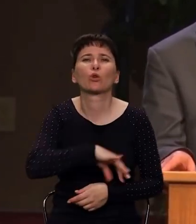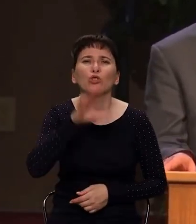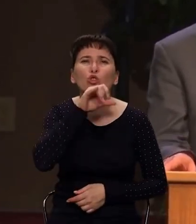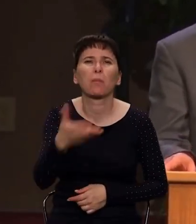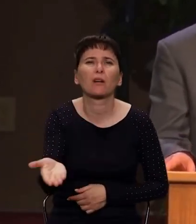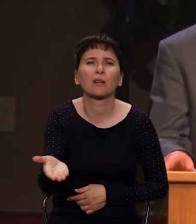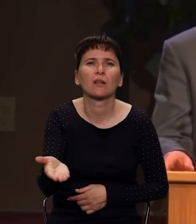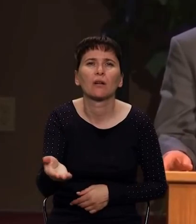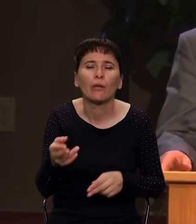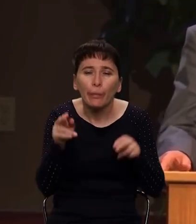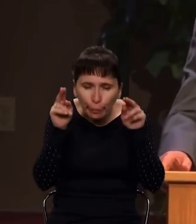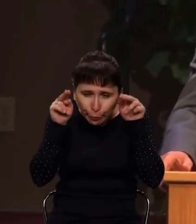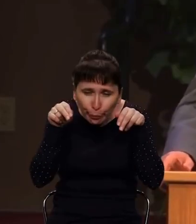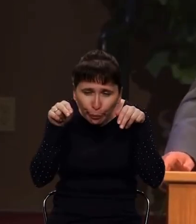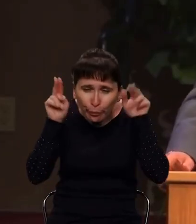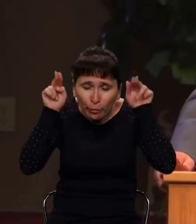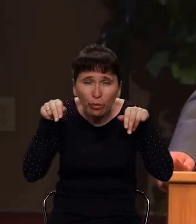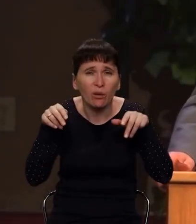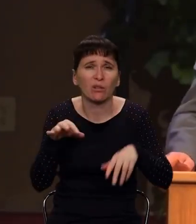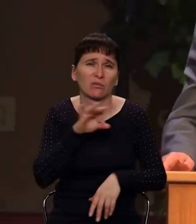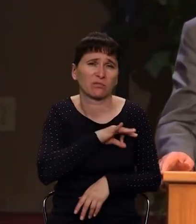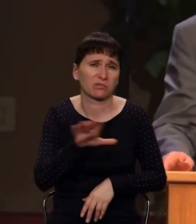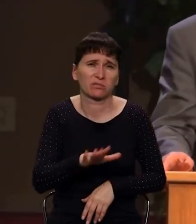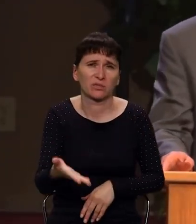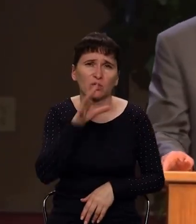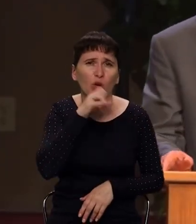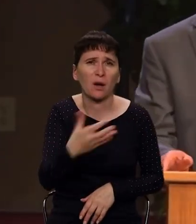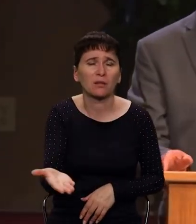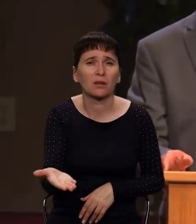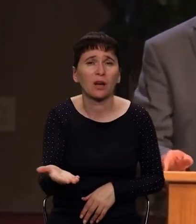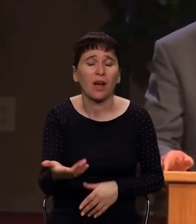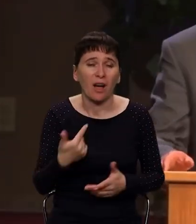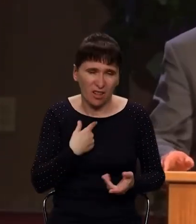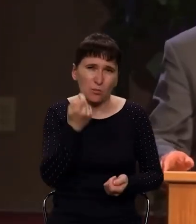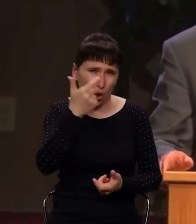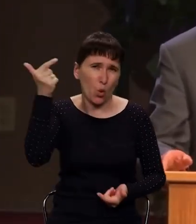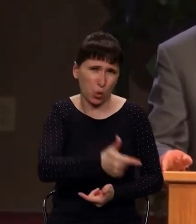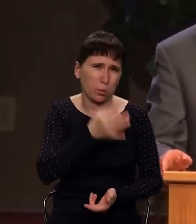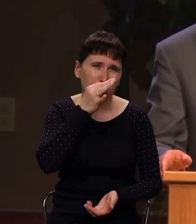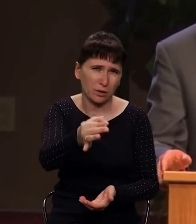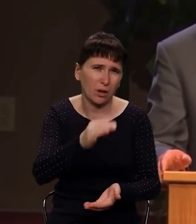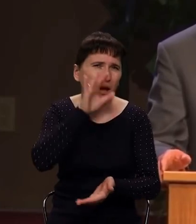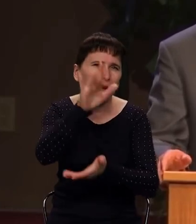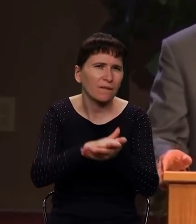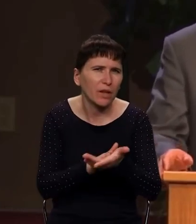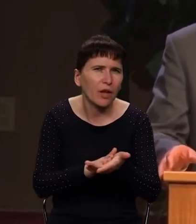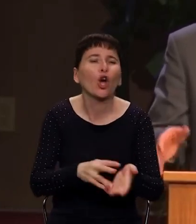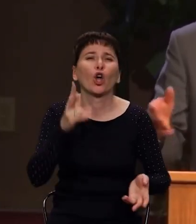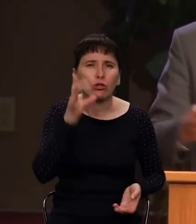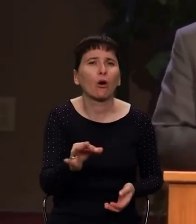Может быть, это грубо, может быть, это где-то жестко, но оно записано в Божьем Слове, и Бог сказал об этом.